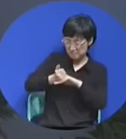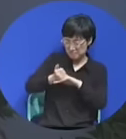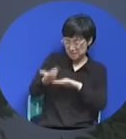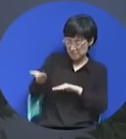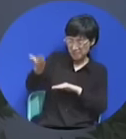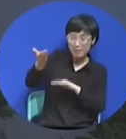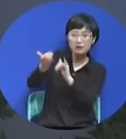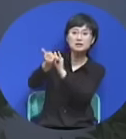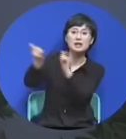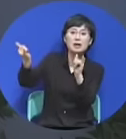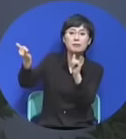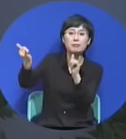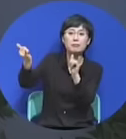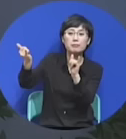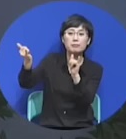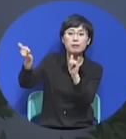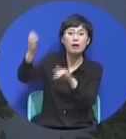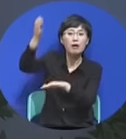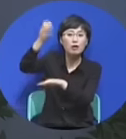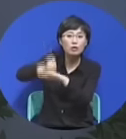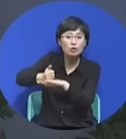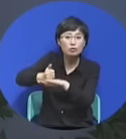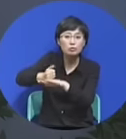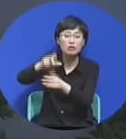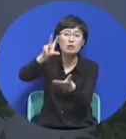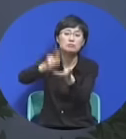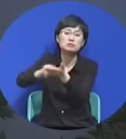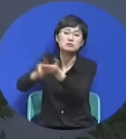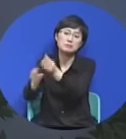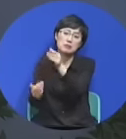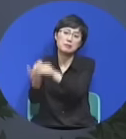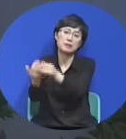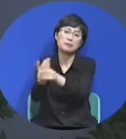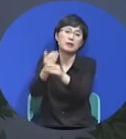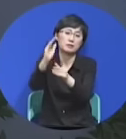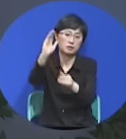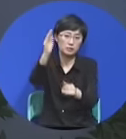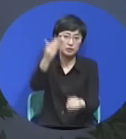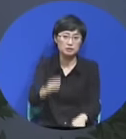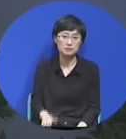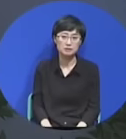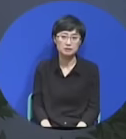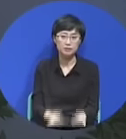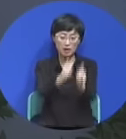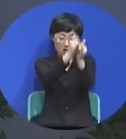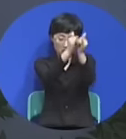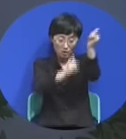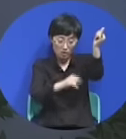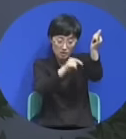하기에 지구상은 어쨌든 성공자들이 문제를 만들어낸 거에요. 영웅들이 뭐 한 겁니까? 전쟁만 한 것이 영웅이지.